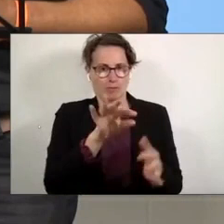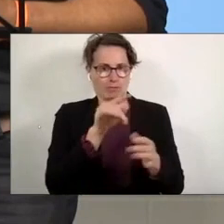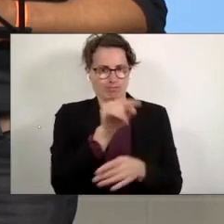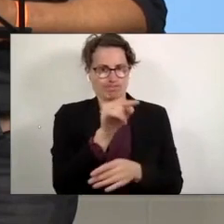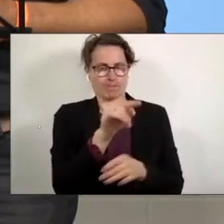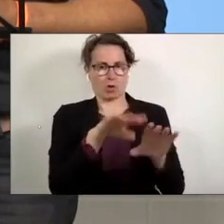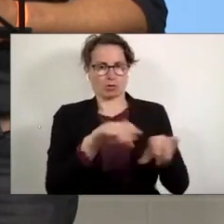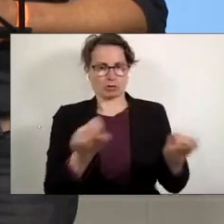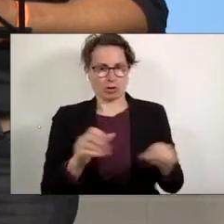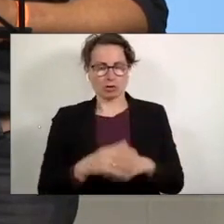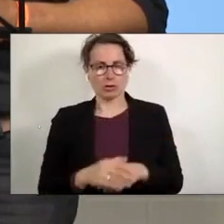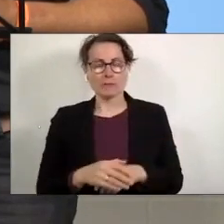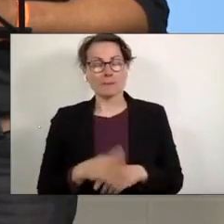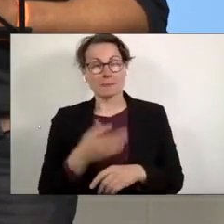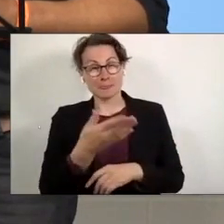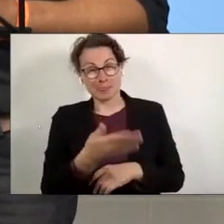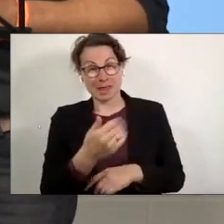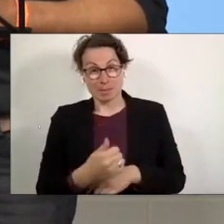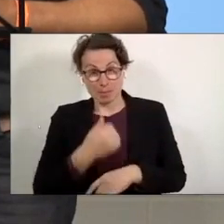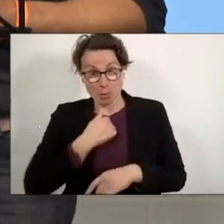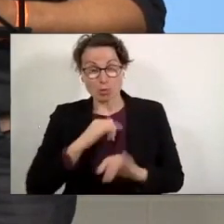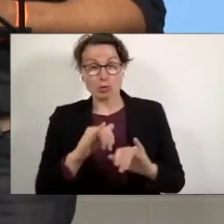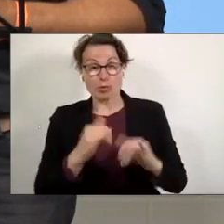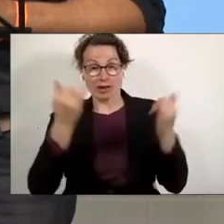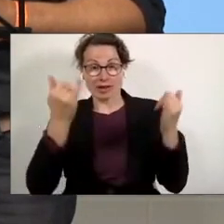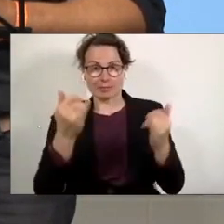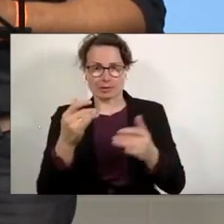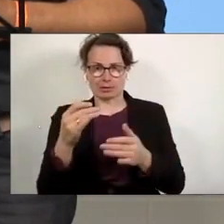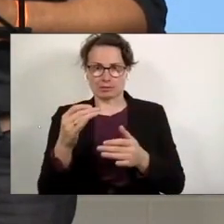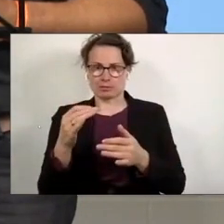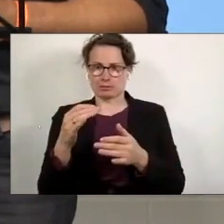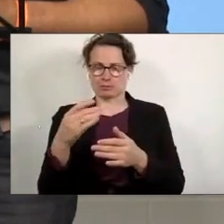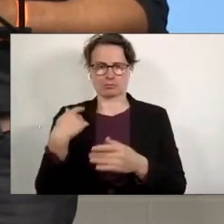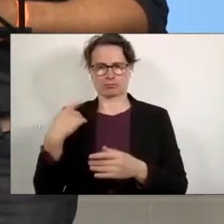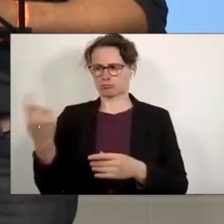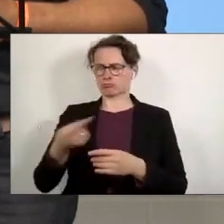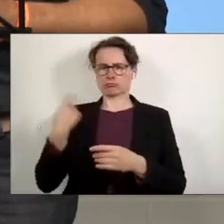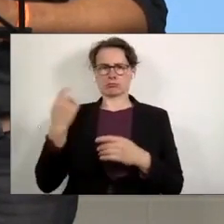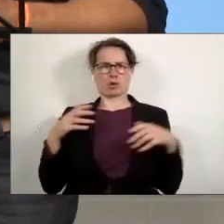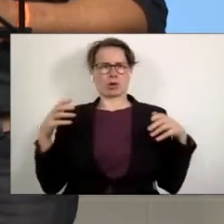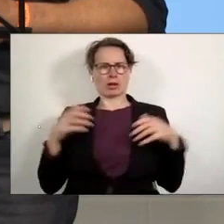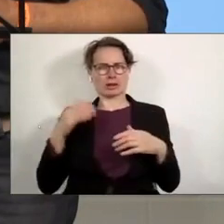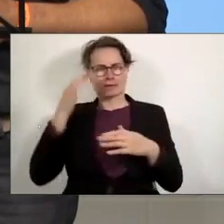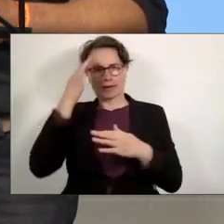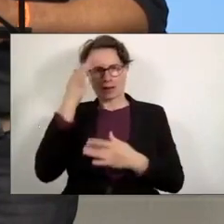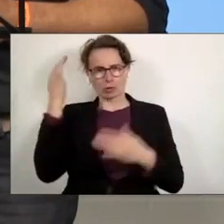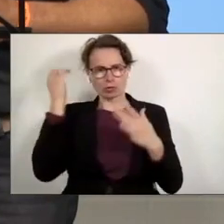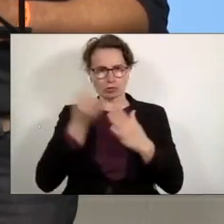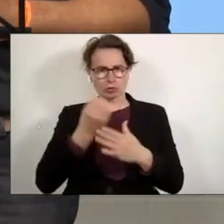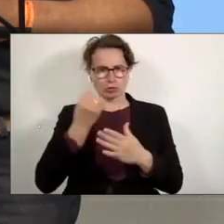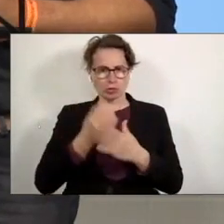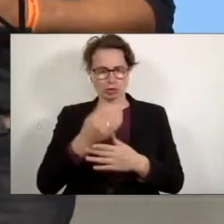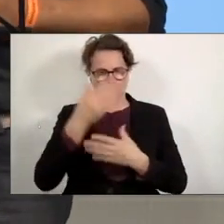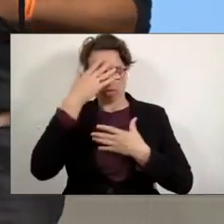wird in der kollektiven Erinnerungskultur fast vollständig ausgeblendet und vietnamesische Stimmen kaum gehört.